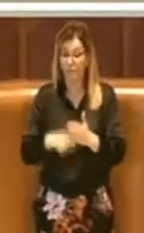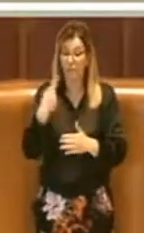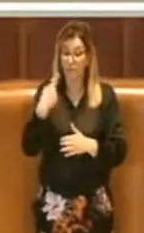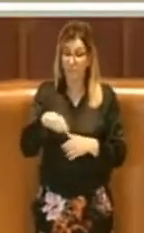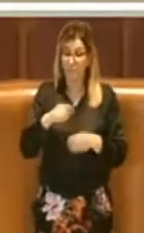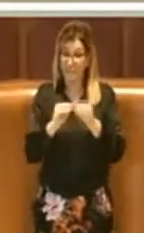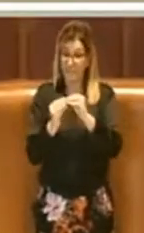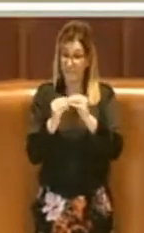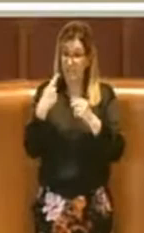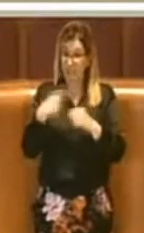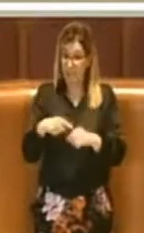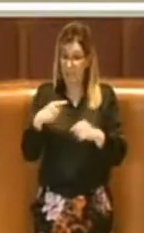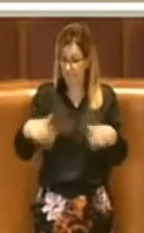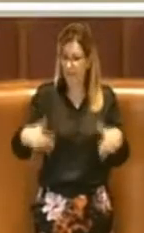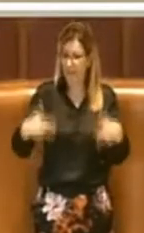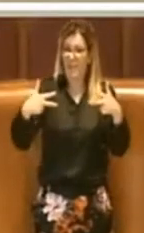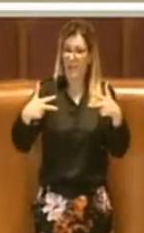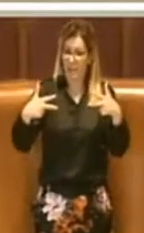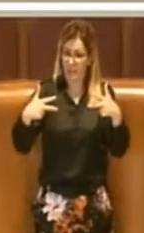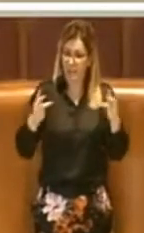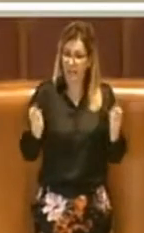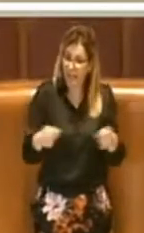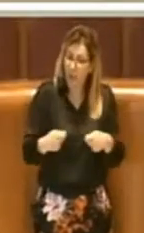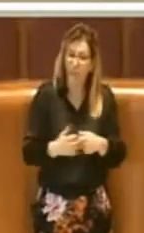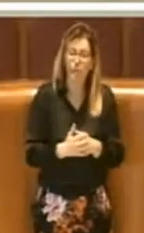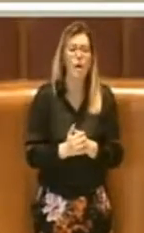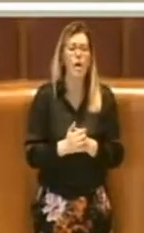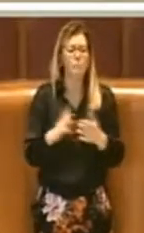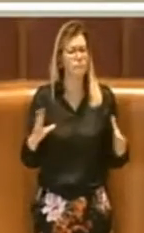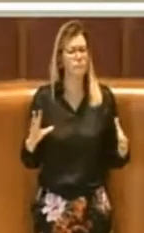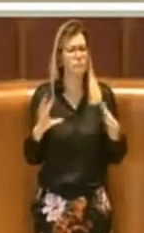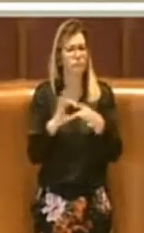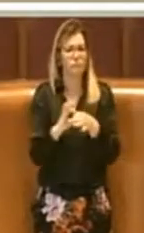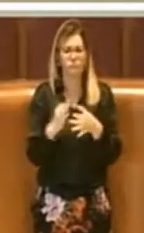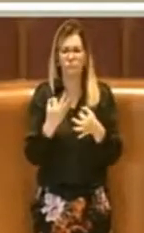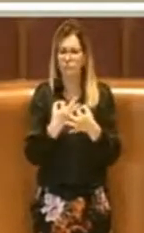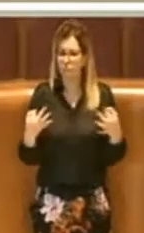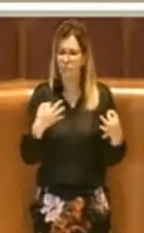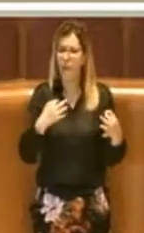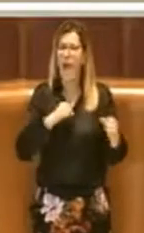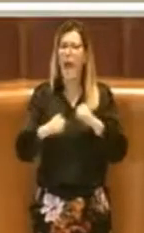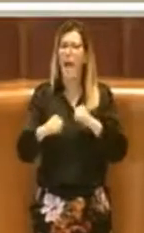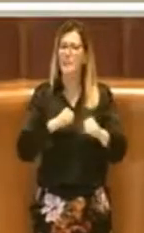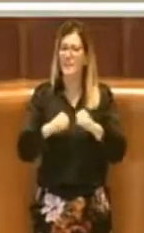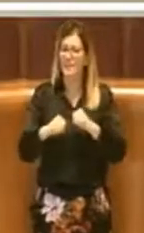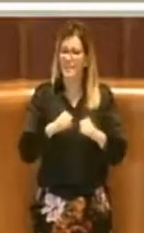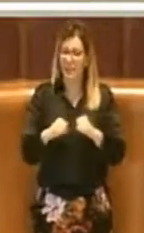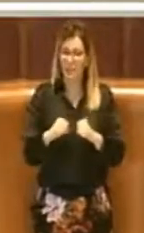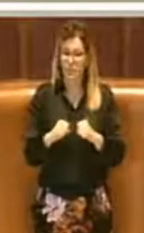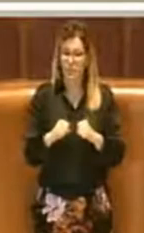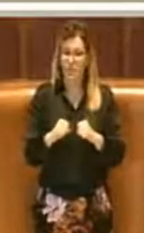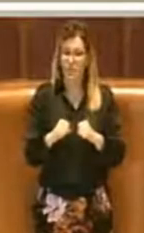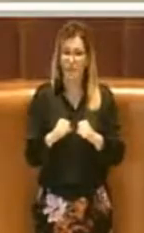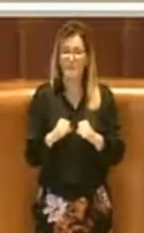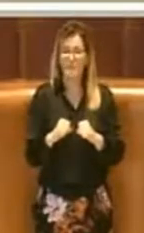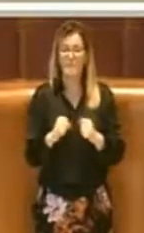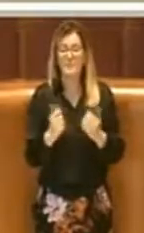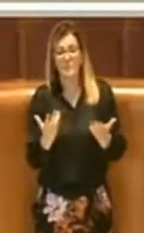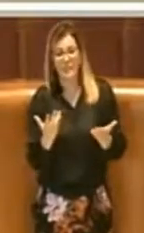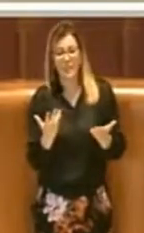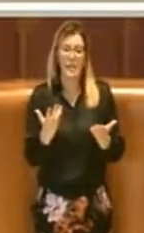fototrappole si è incastrato perfettamente con l'amministrazione che normalmente è un po'